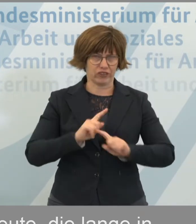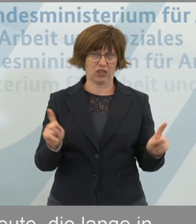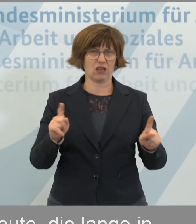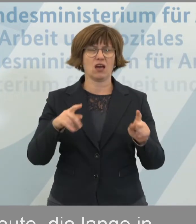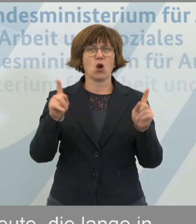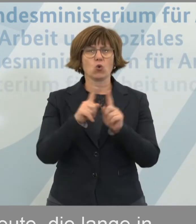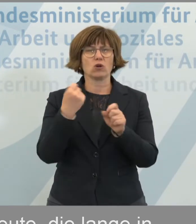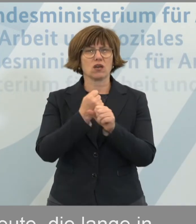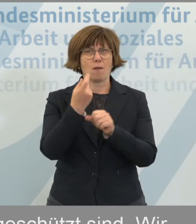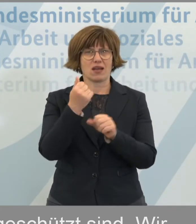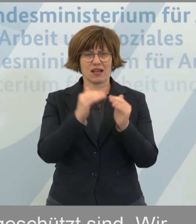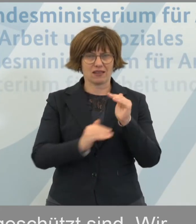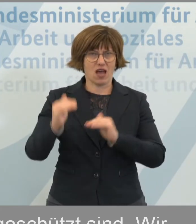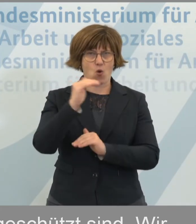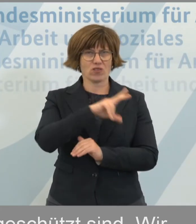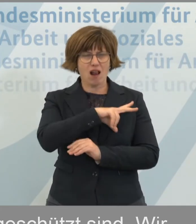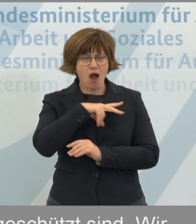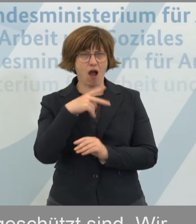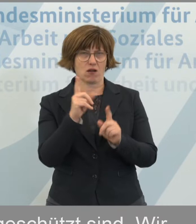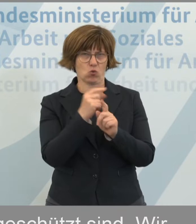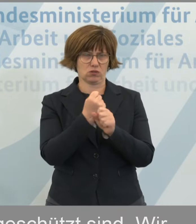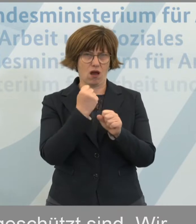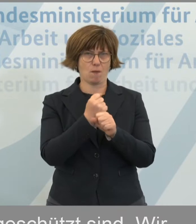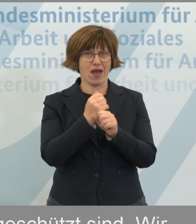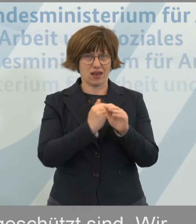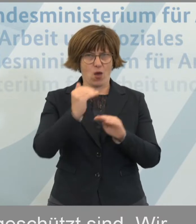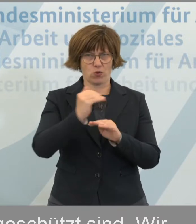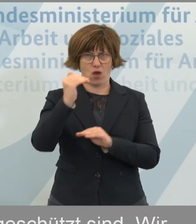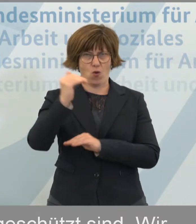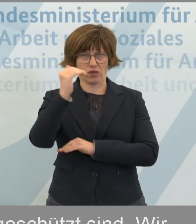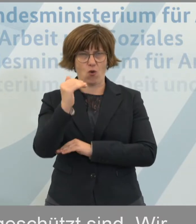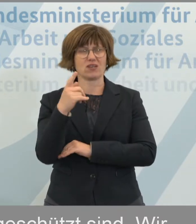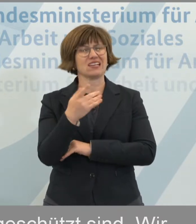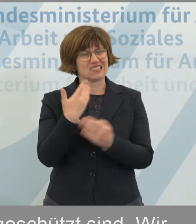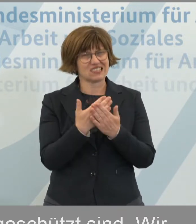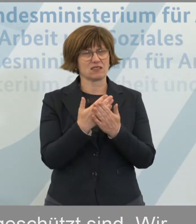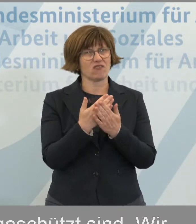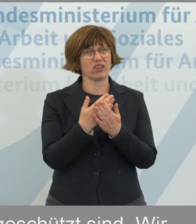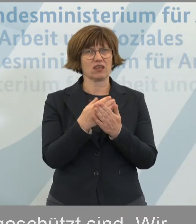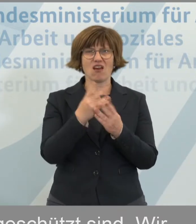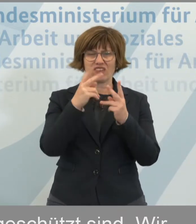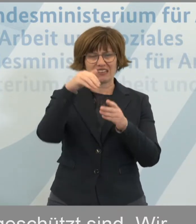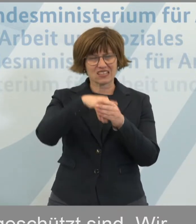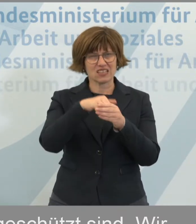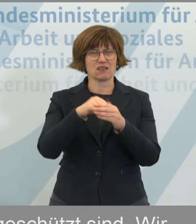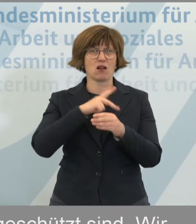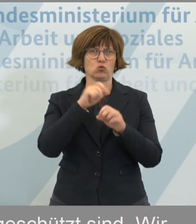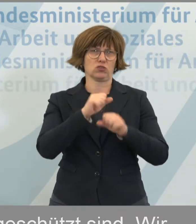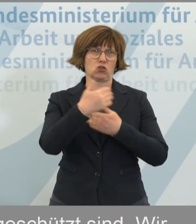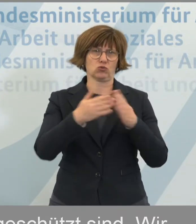Kurzarbeitergeld für Menschen, die länger in Kurzarbeit sind. Das ist das Herzstück dieses Sozialschutzpakets 2.